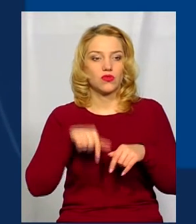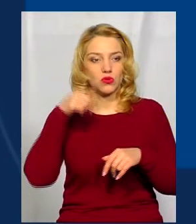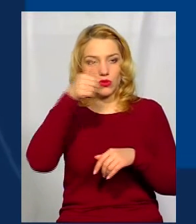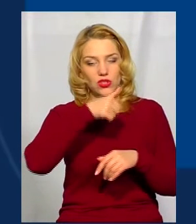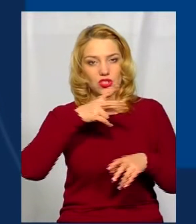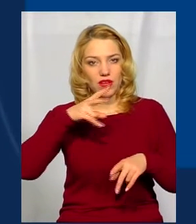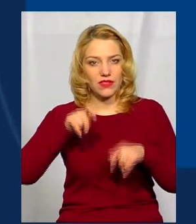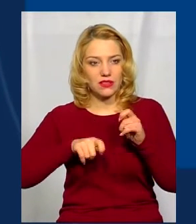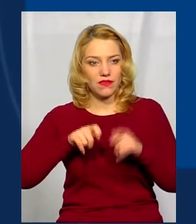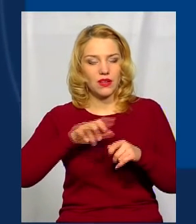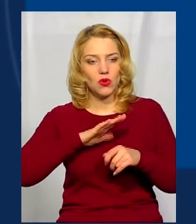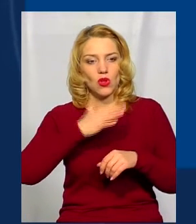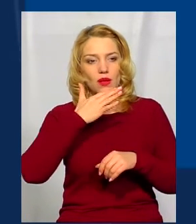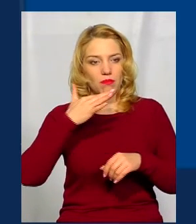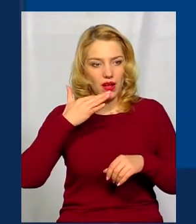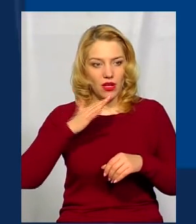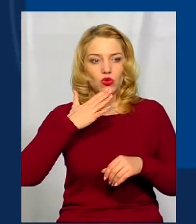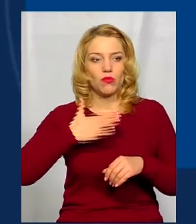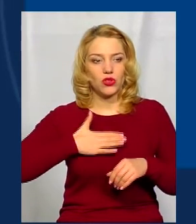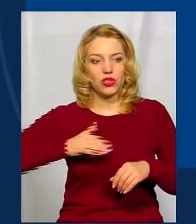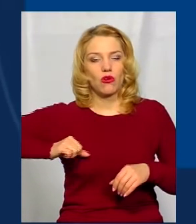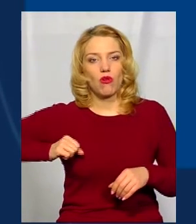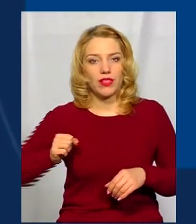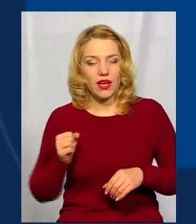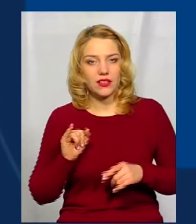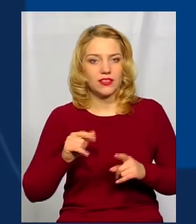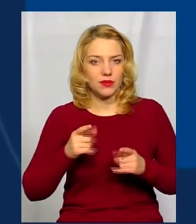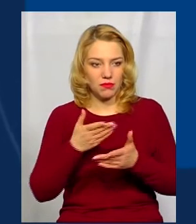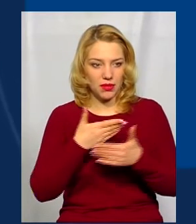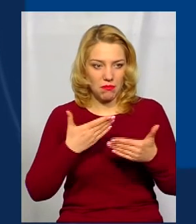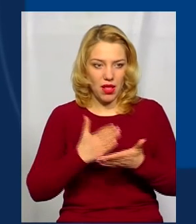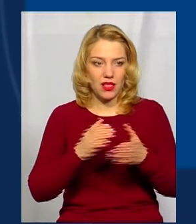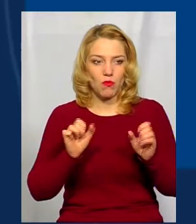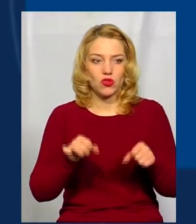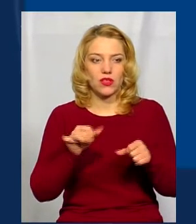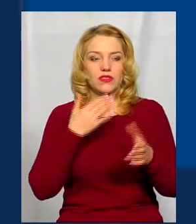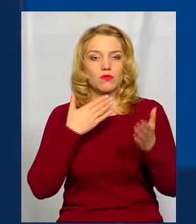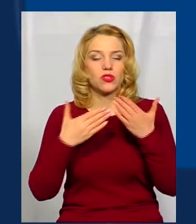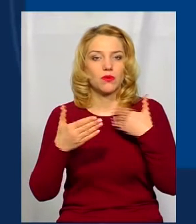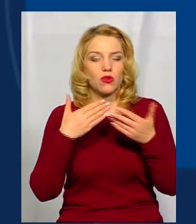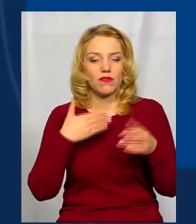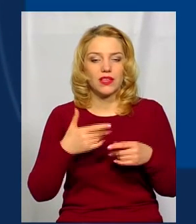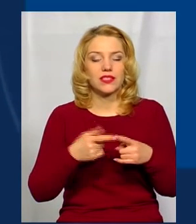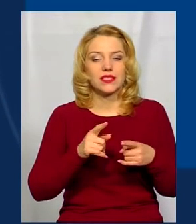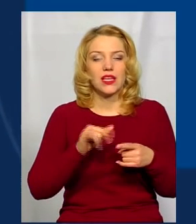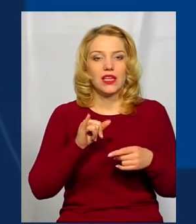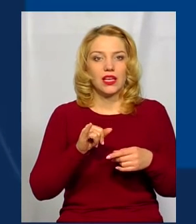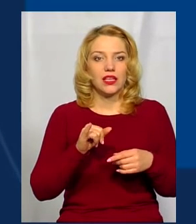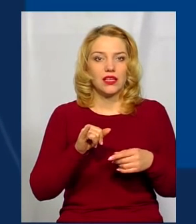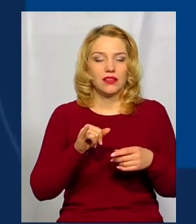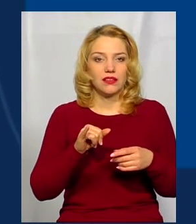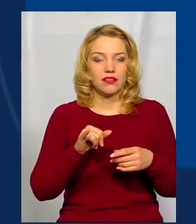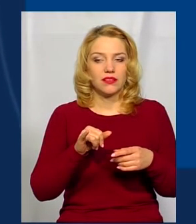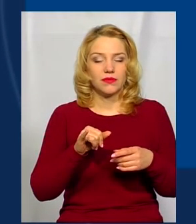фестивалі було дуже багато моїх колег, тому ми мали можливість постілкуватися і там. Так і,